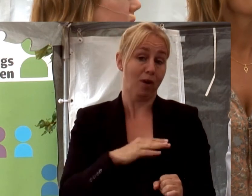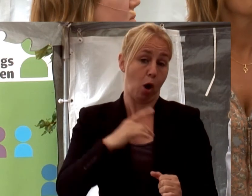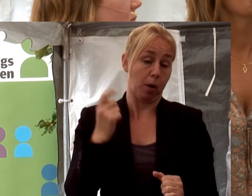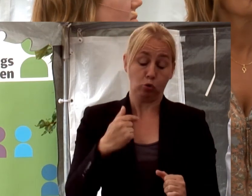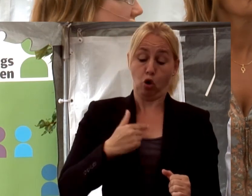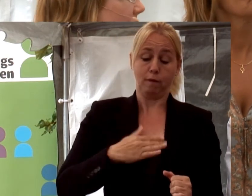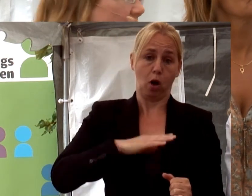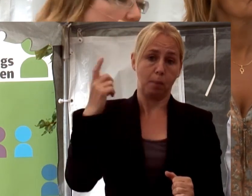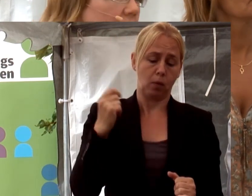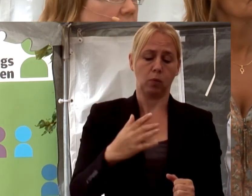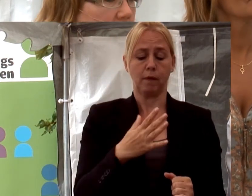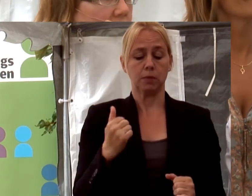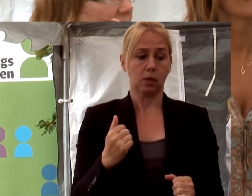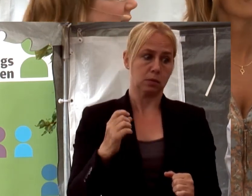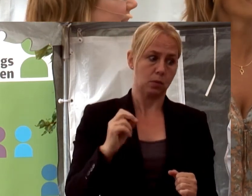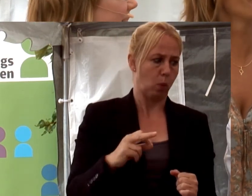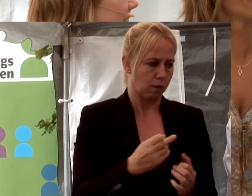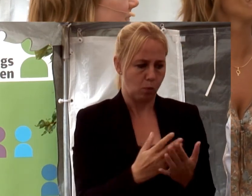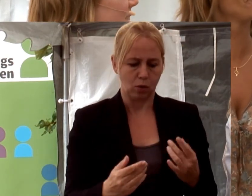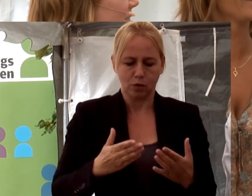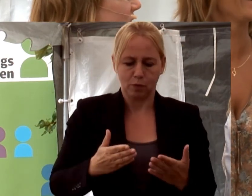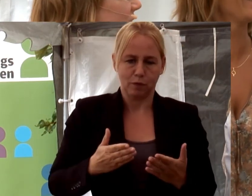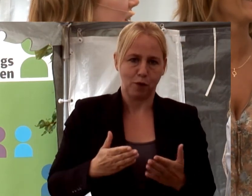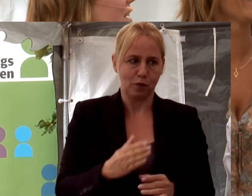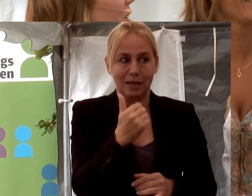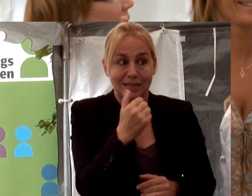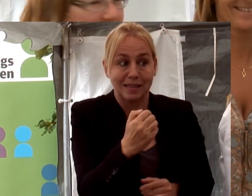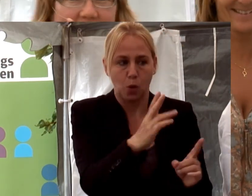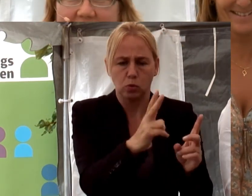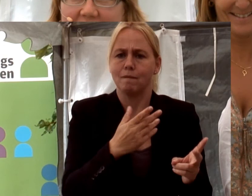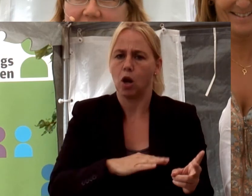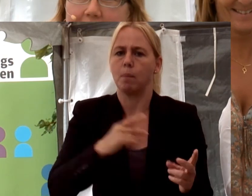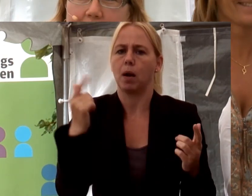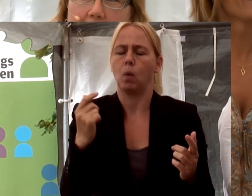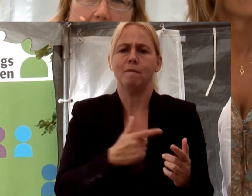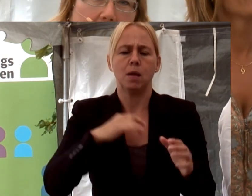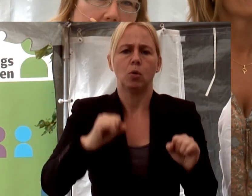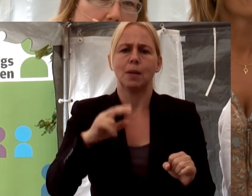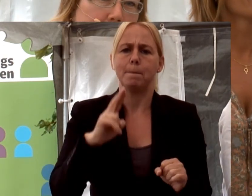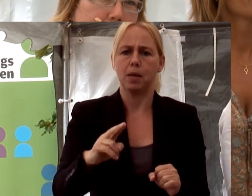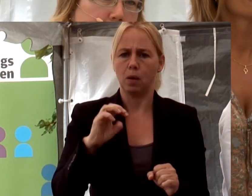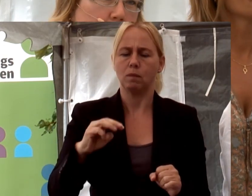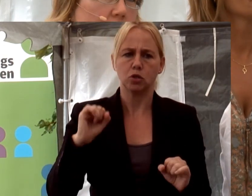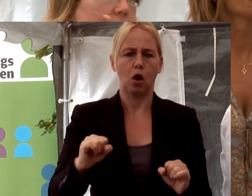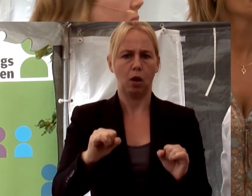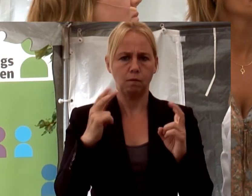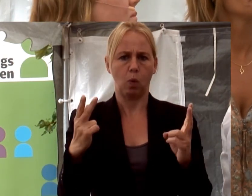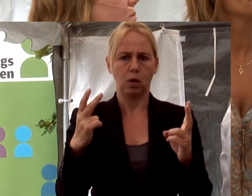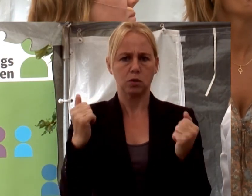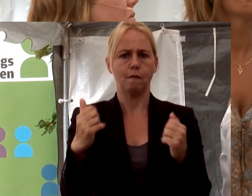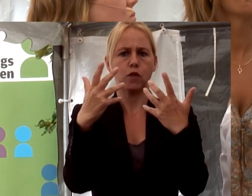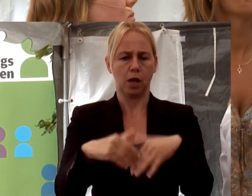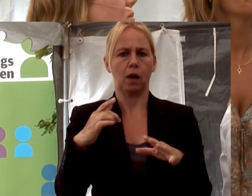ha. Det vill jag ha, 5-6 år, allihopa de som är födda 1960, och det vill ni ha. Så måste vi faktiskt, för att få ihop den ekvationen,